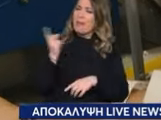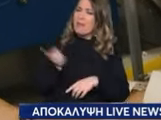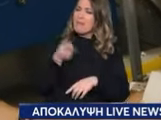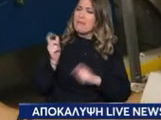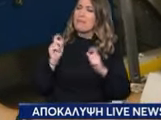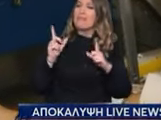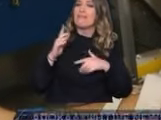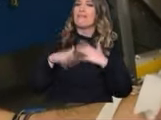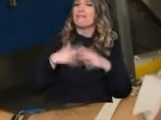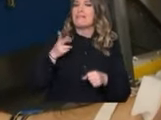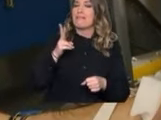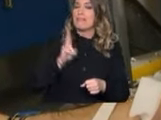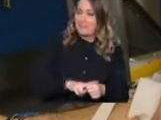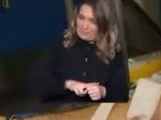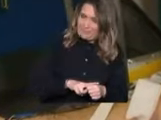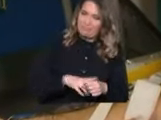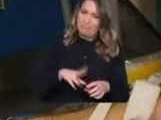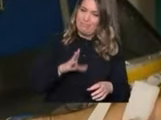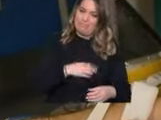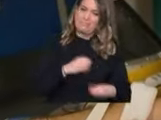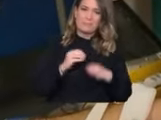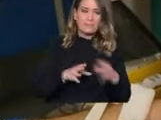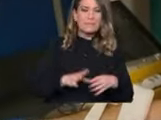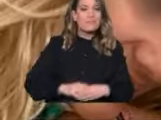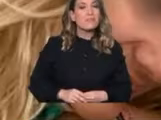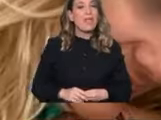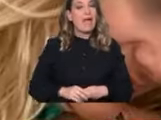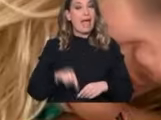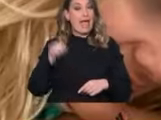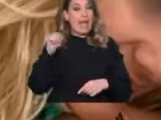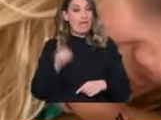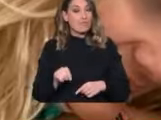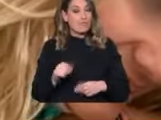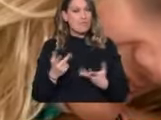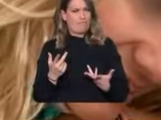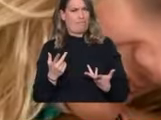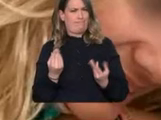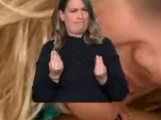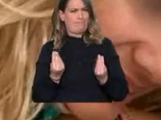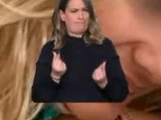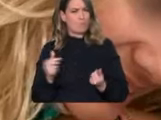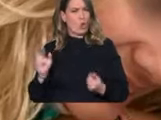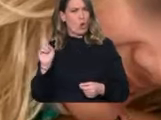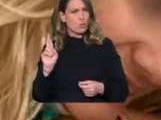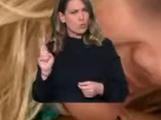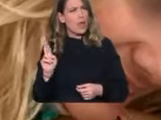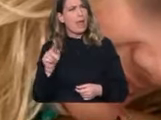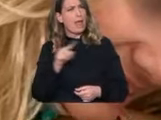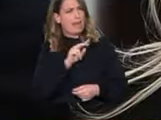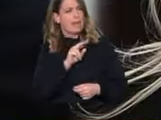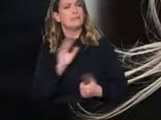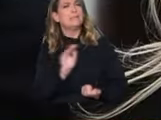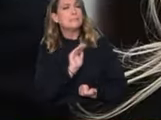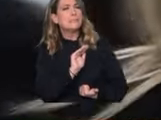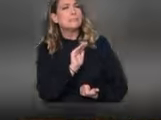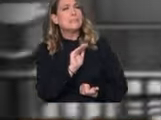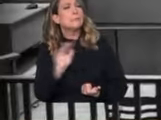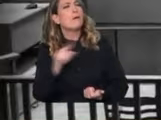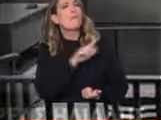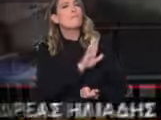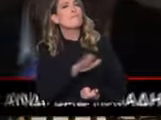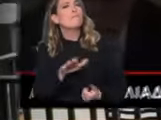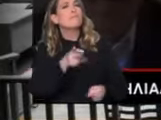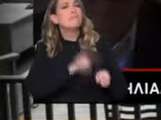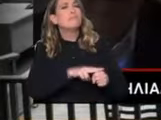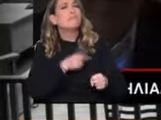Και ενώ ο Ηλιάδης επιχειρεί να επανέλθει στο θέμα της Τζορτζίνας, η Ρούλαπη Σπυρίγκου ζητά να μάθει κι άλλες πληροφορίες για τα παιδιά στις